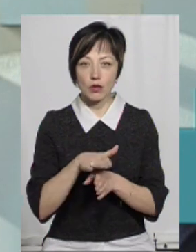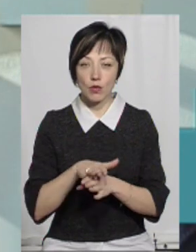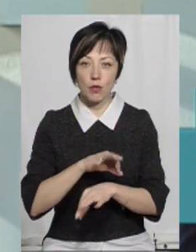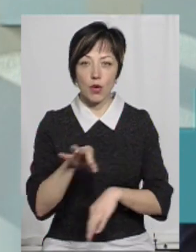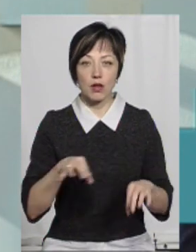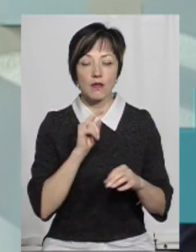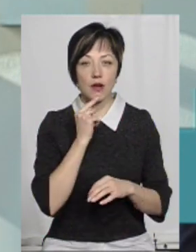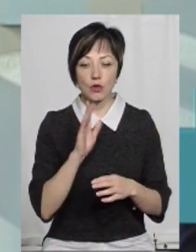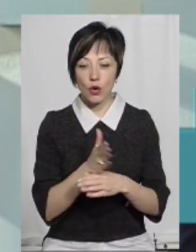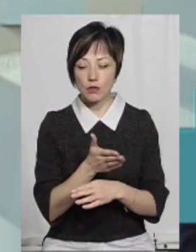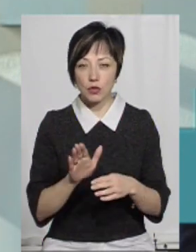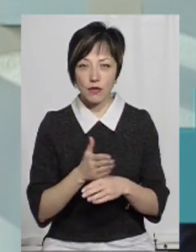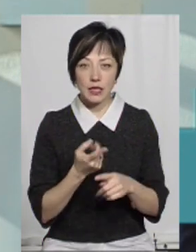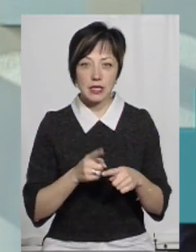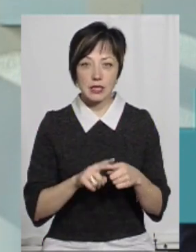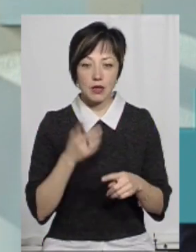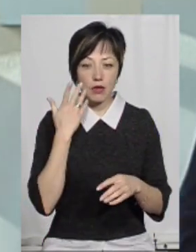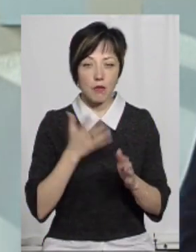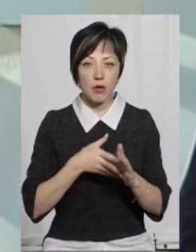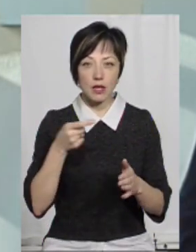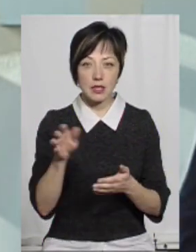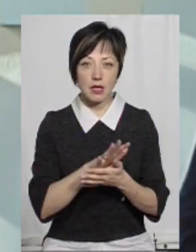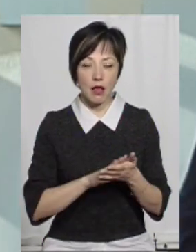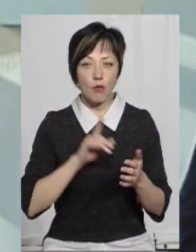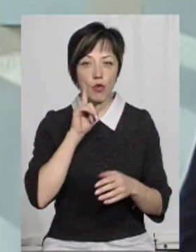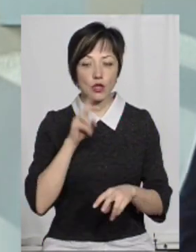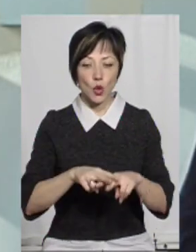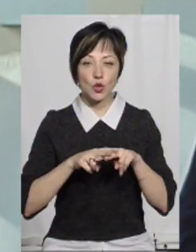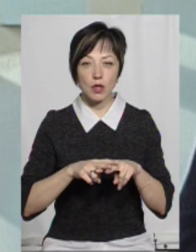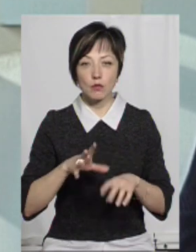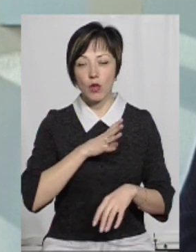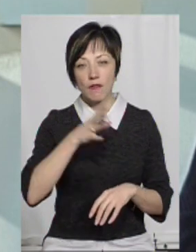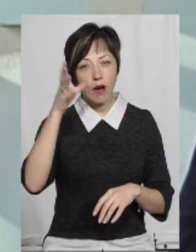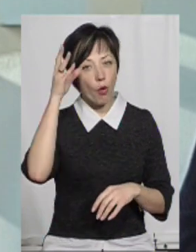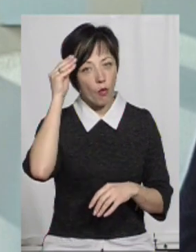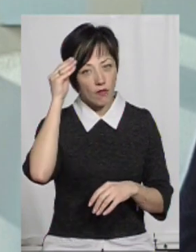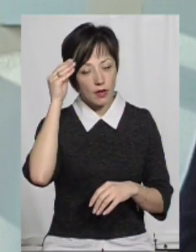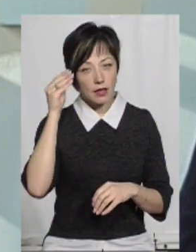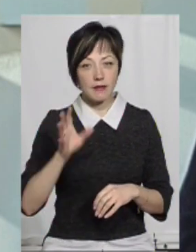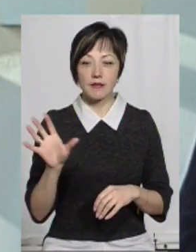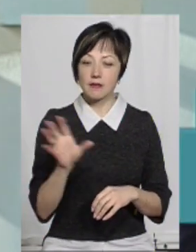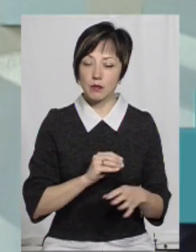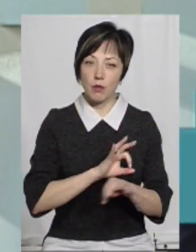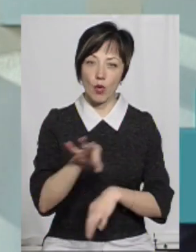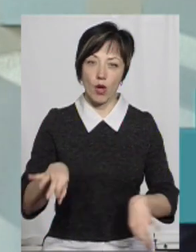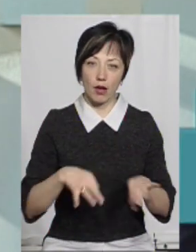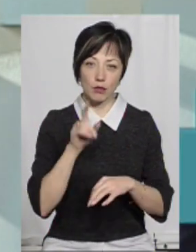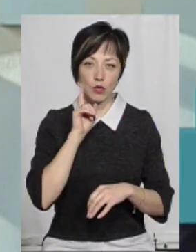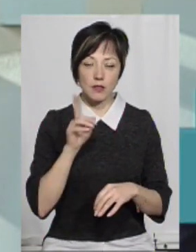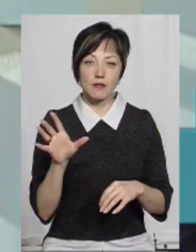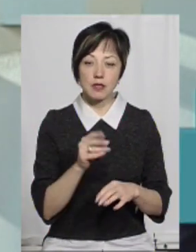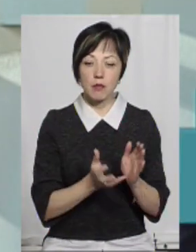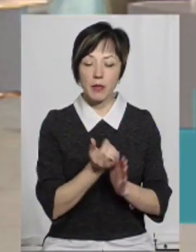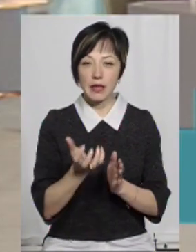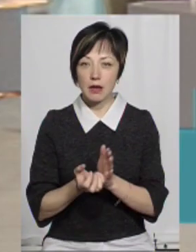важко розмежувати, бо це при подачі заявок на молодіжну столицю були враховані всі проєкти молодіжні, всі